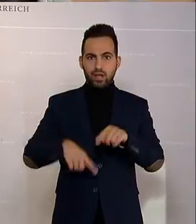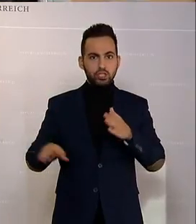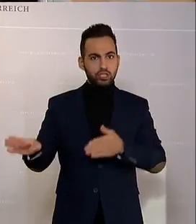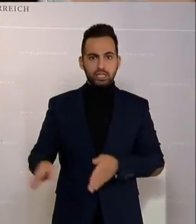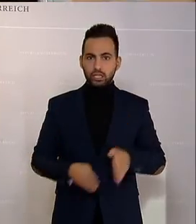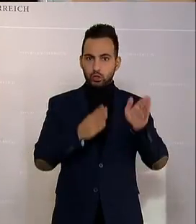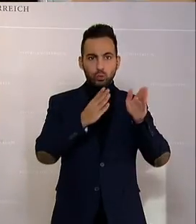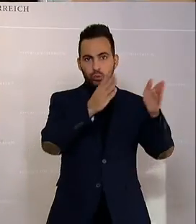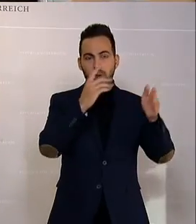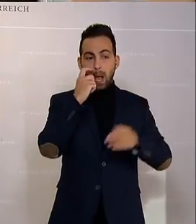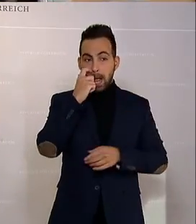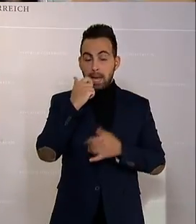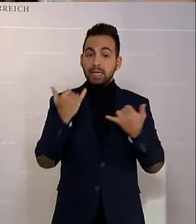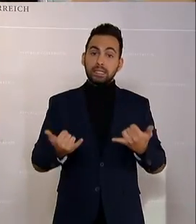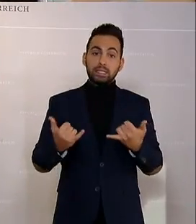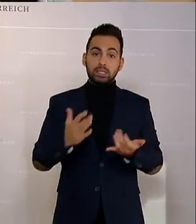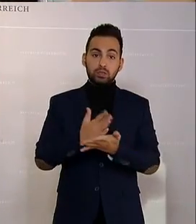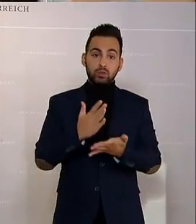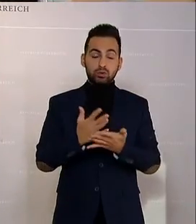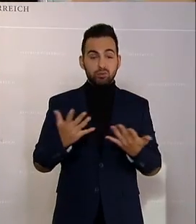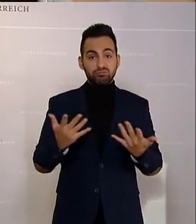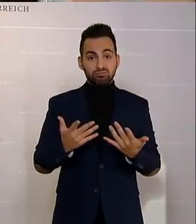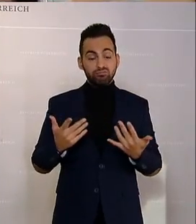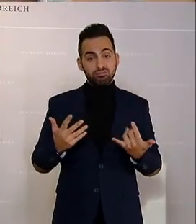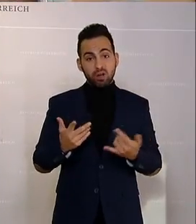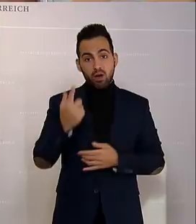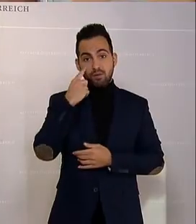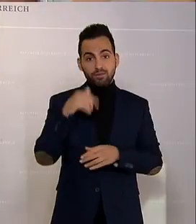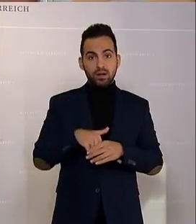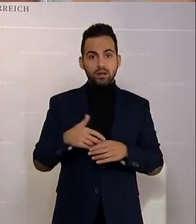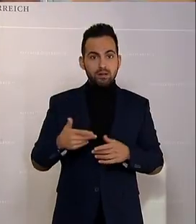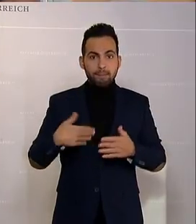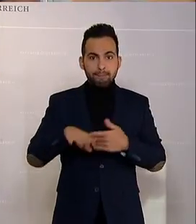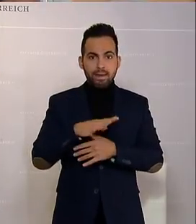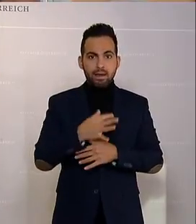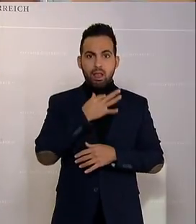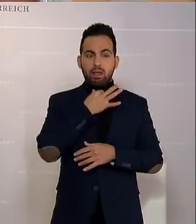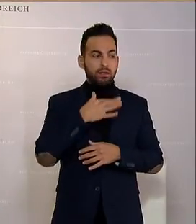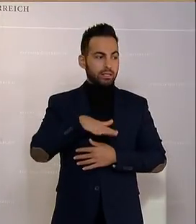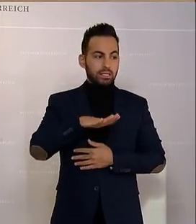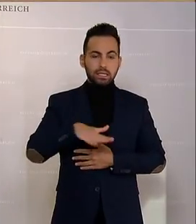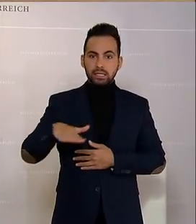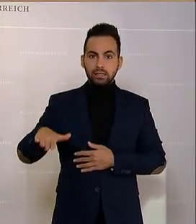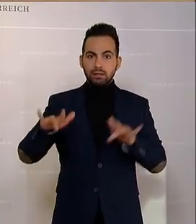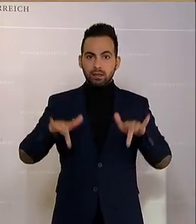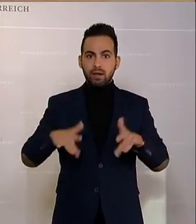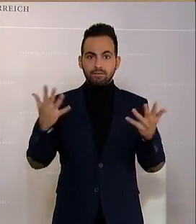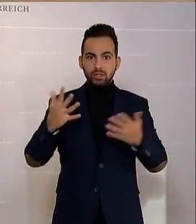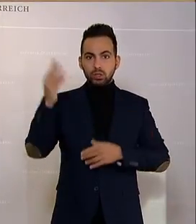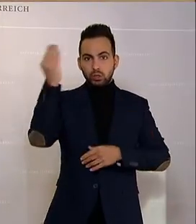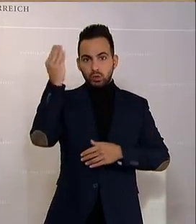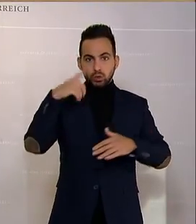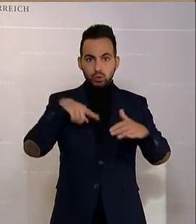Wir sind mittlerweile so weit und die Daumenschrauben werden ja immer härter angezogen, dass unsere Kinder in der Schule